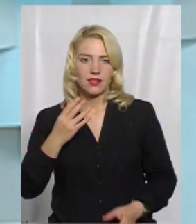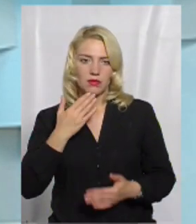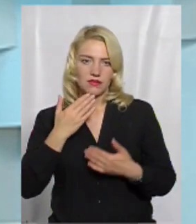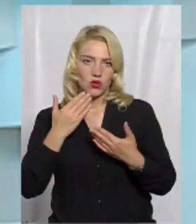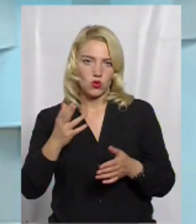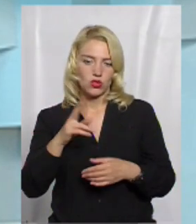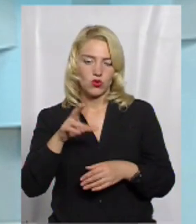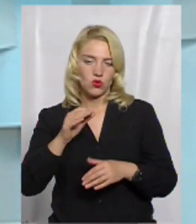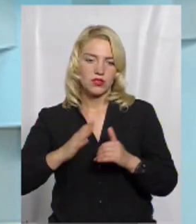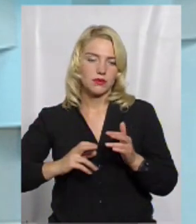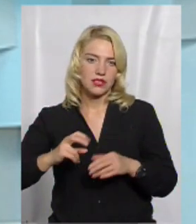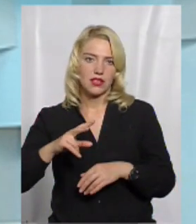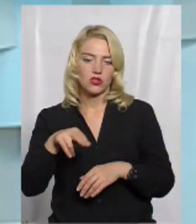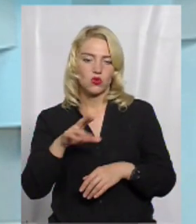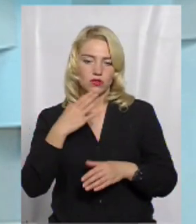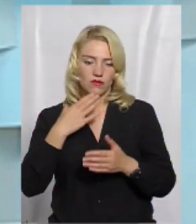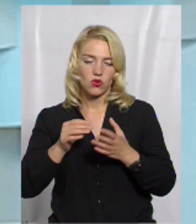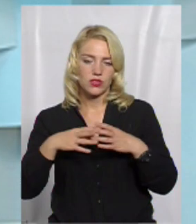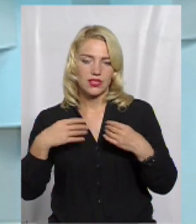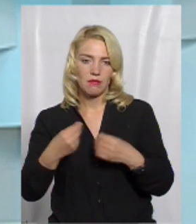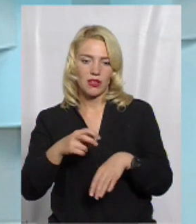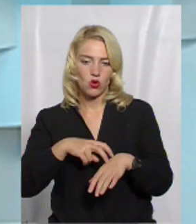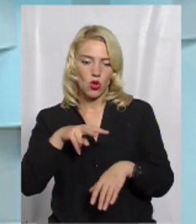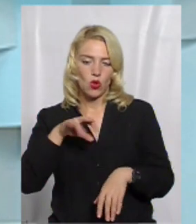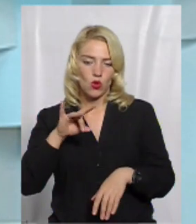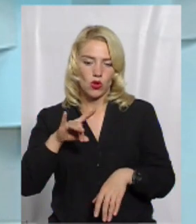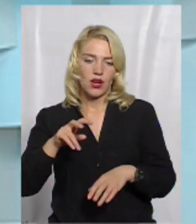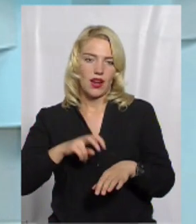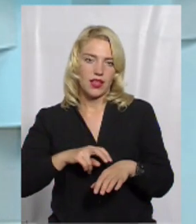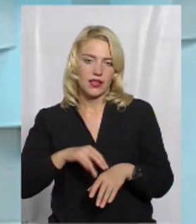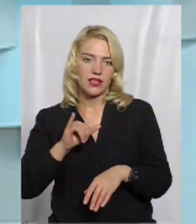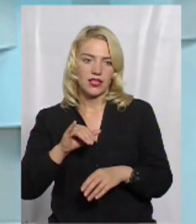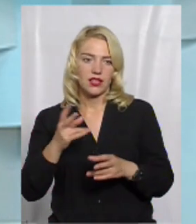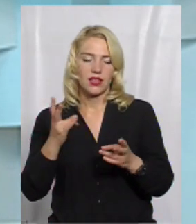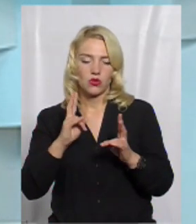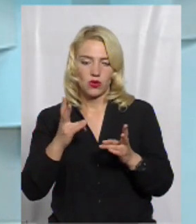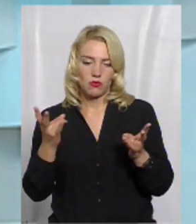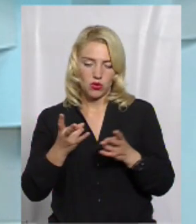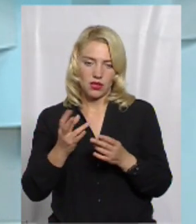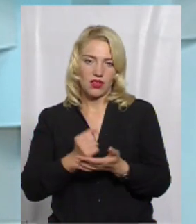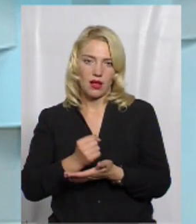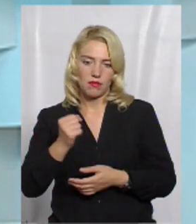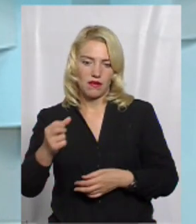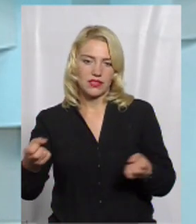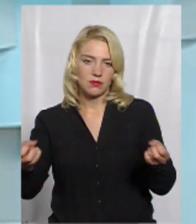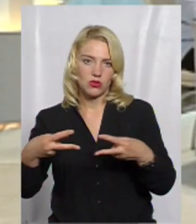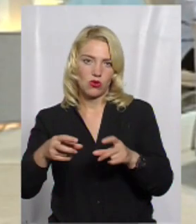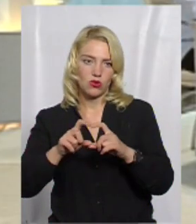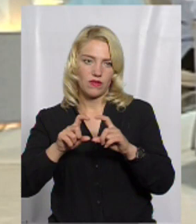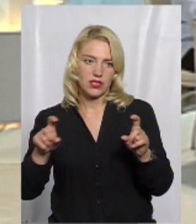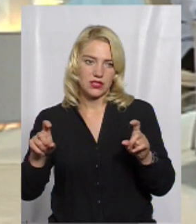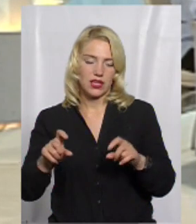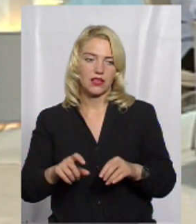спеціаліста, до свого сімейного лікаря, лор-лікаря, який при потребі направить у вас спеціалізований заклад.